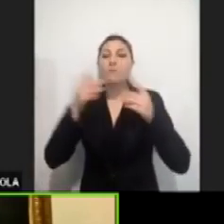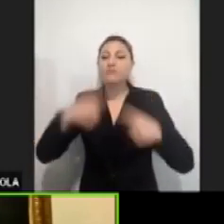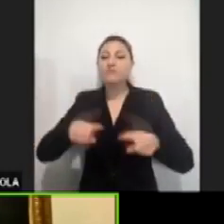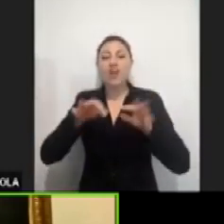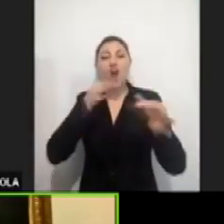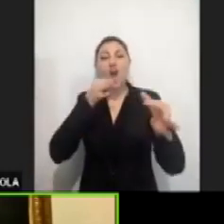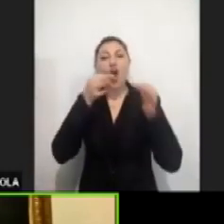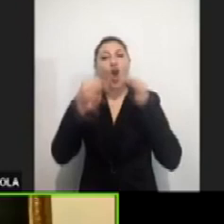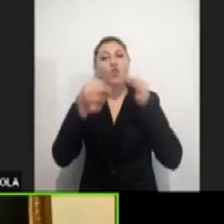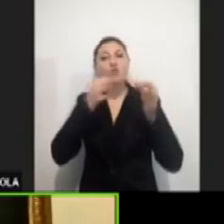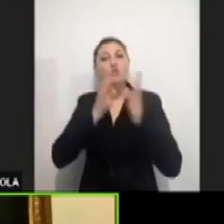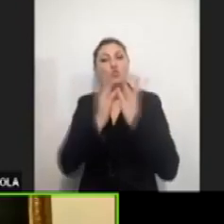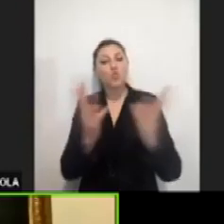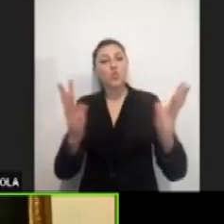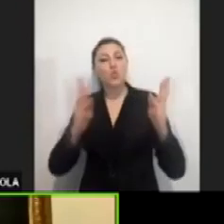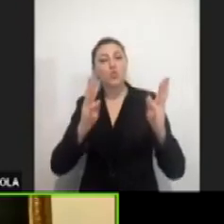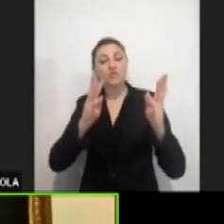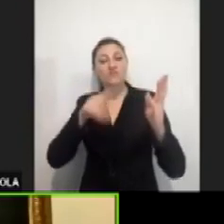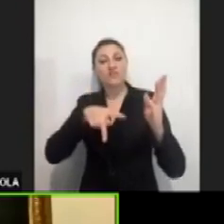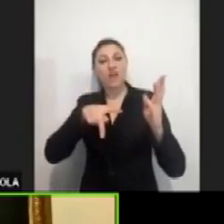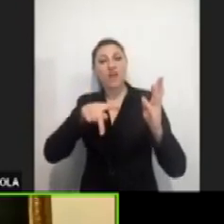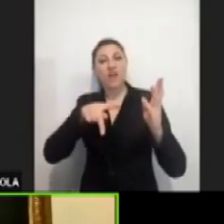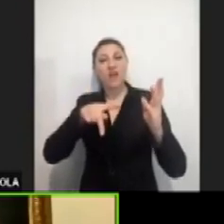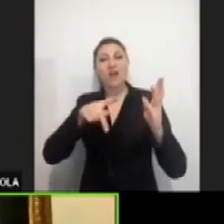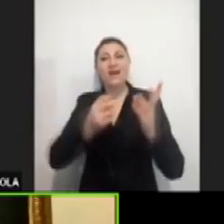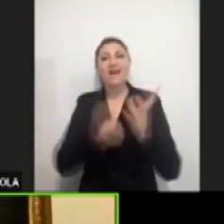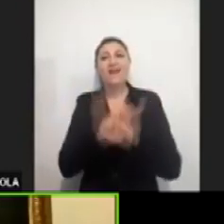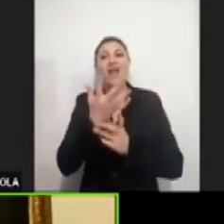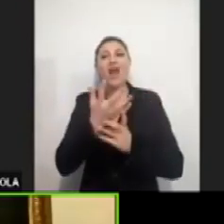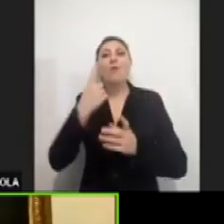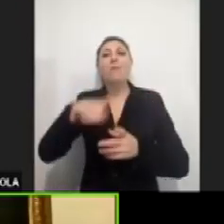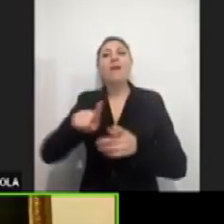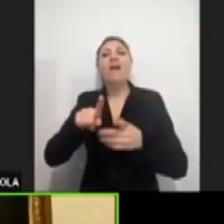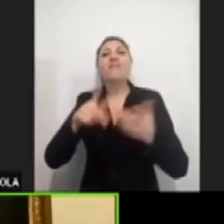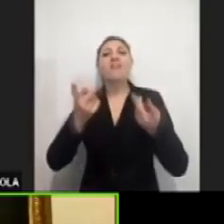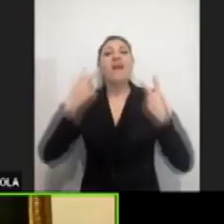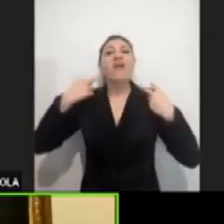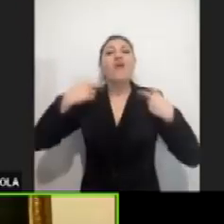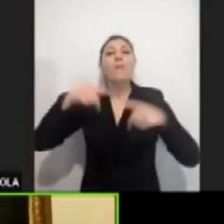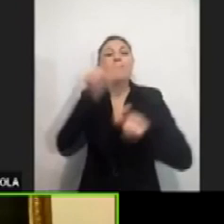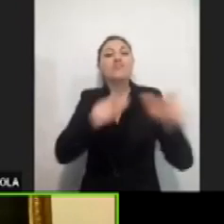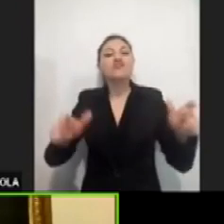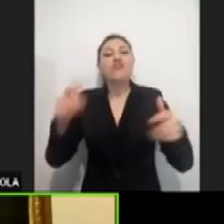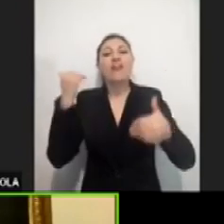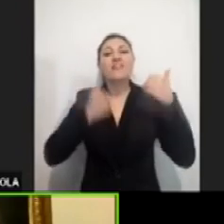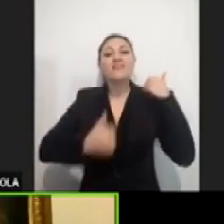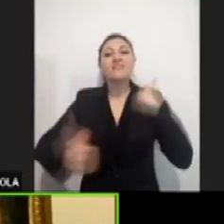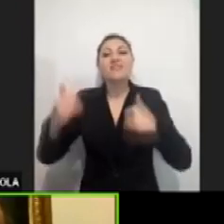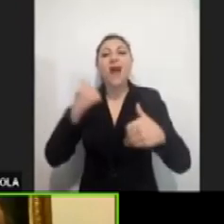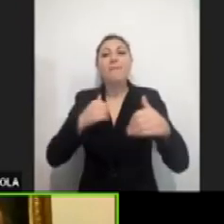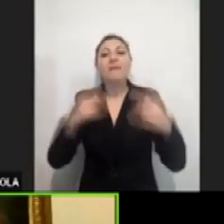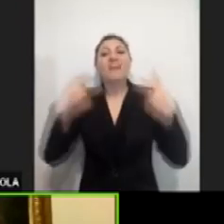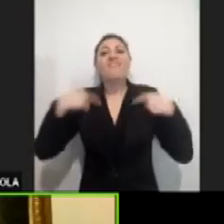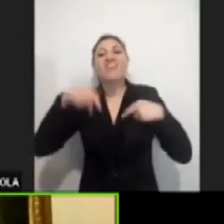la vita cristiana delle persone con disabilità in tutto il suo svolgersi e in tutte le sue